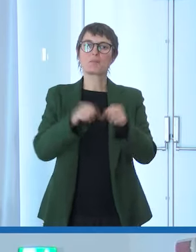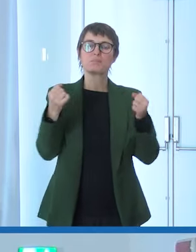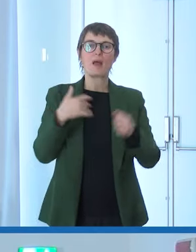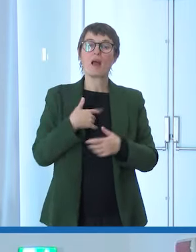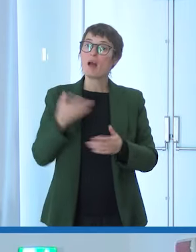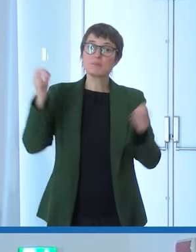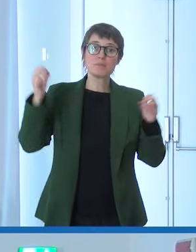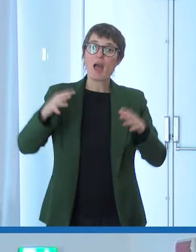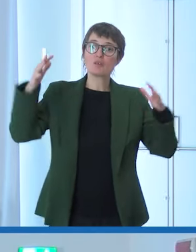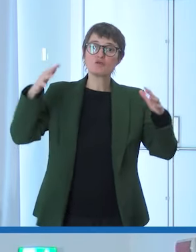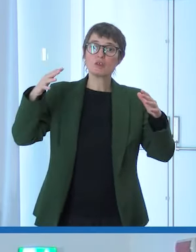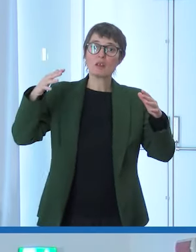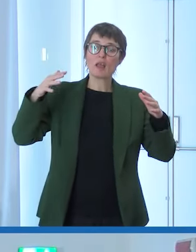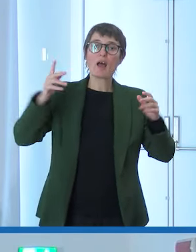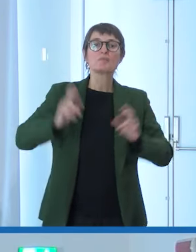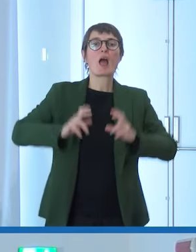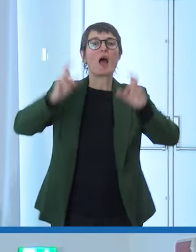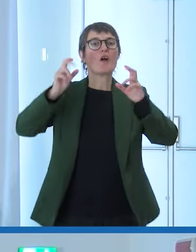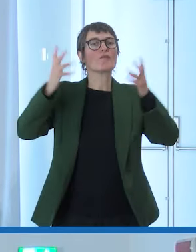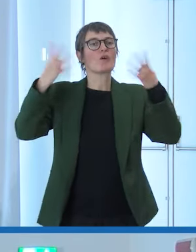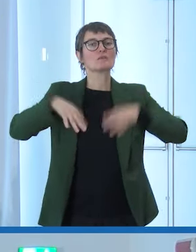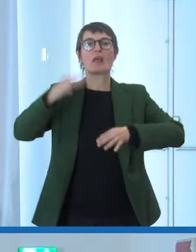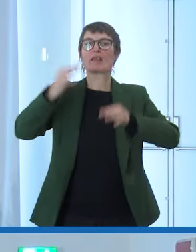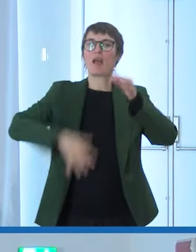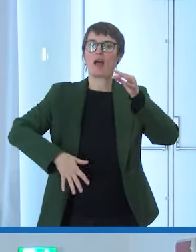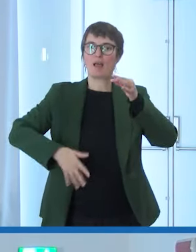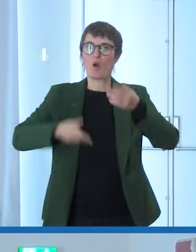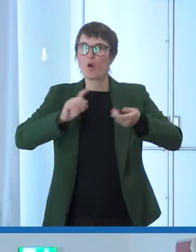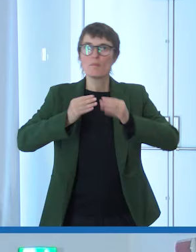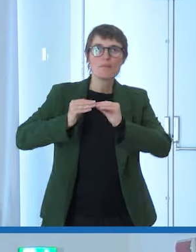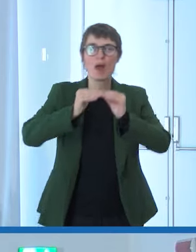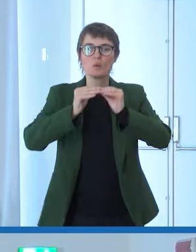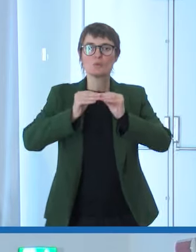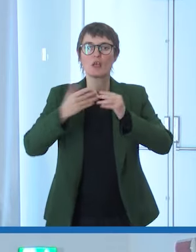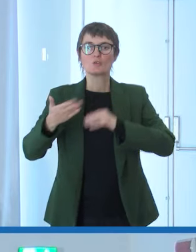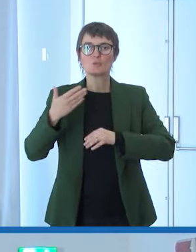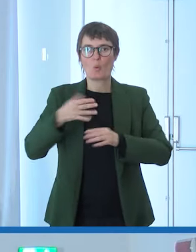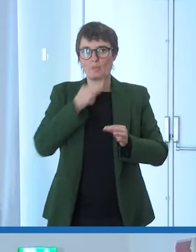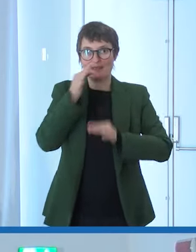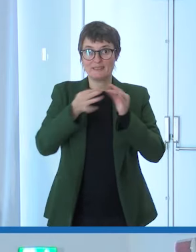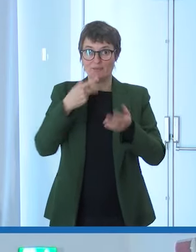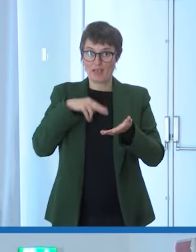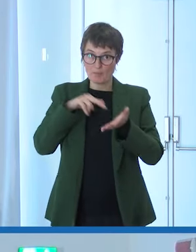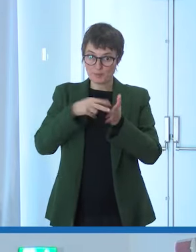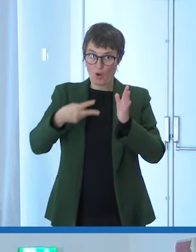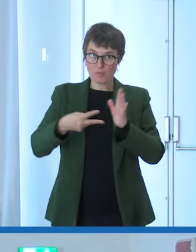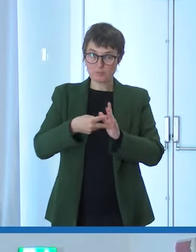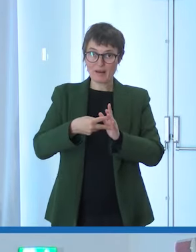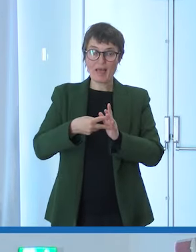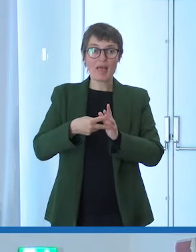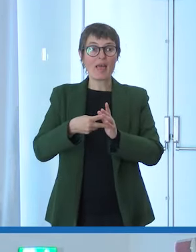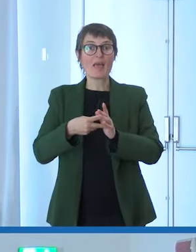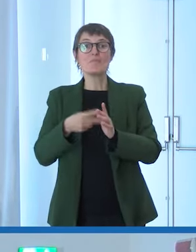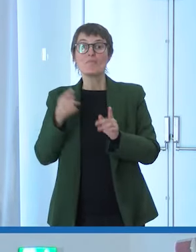dopo due giorni questo significa che fin quando il problema non riguarda te tu un te ne fotti quando ti riguarda direttamente le persone